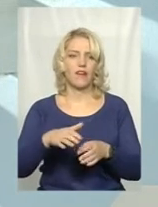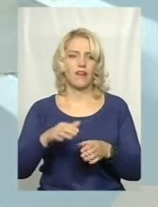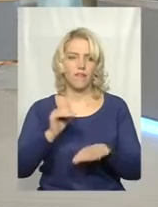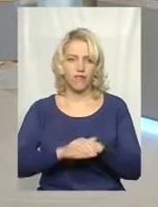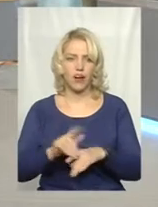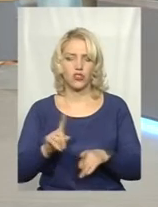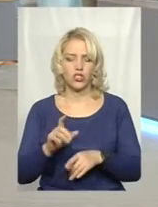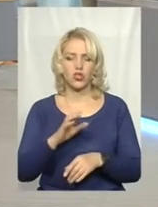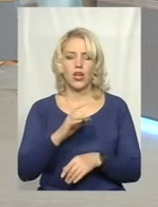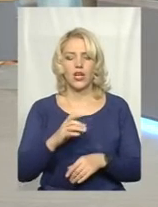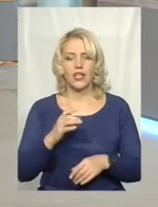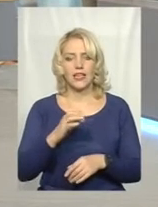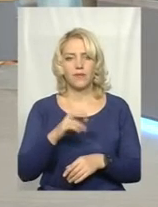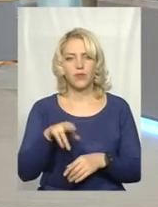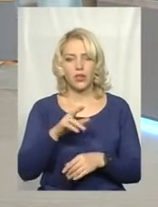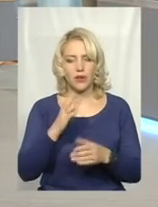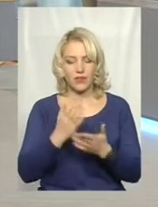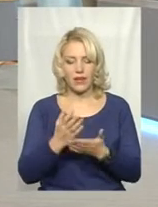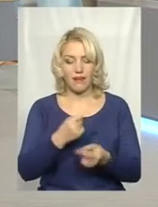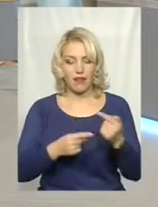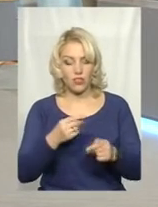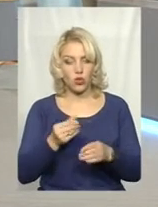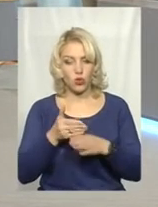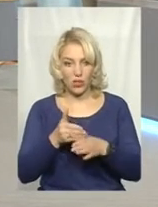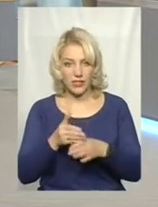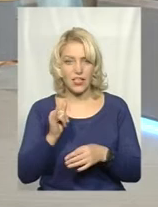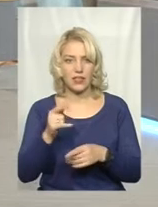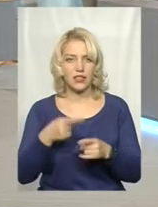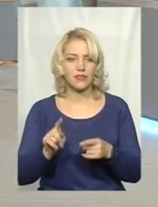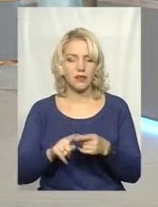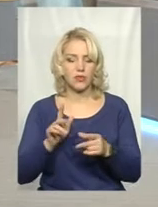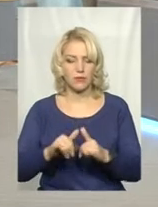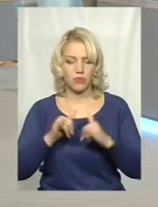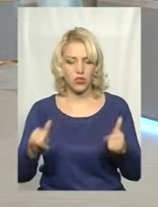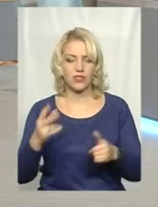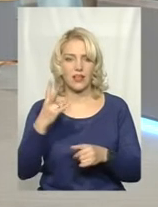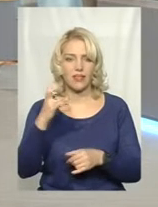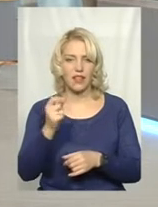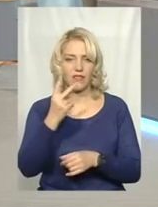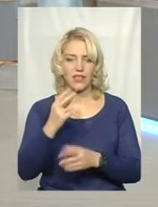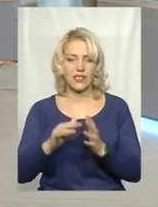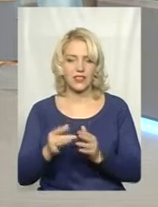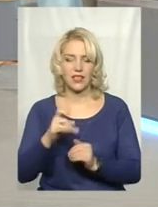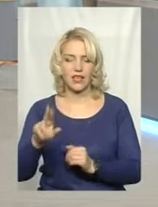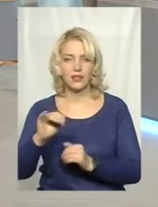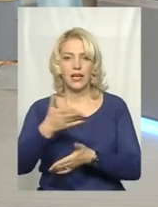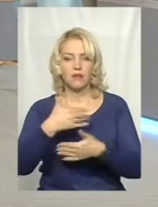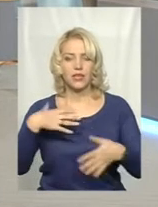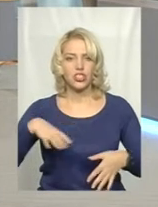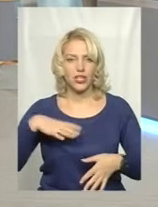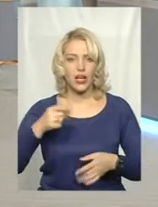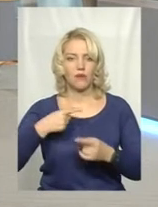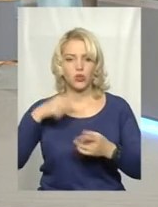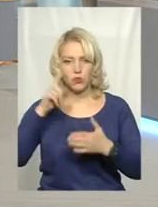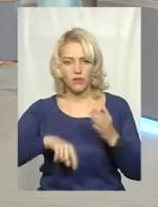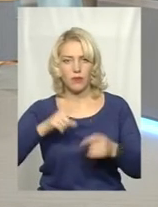також має реверсну, до речі, дотацію, збільшиться на дві сільських ради. Єдине, що ми чекаємо, я сподіваюся, що на